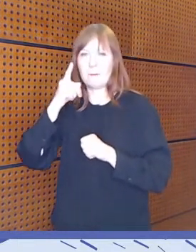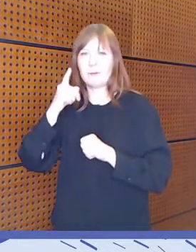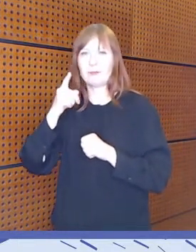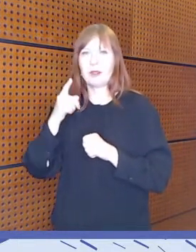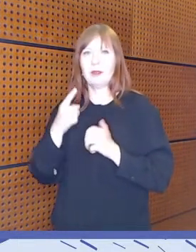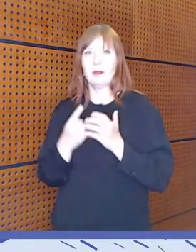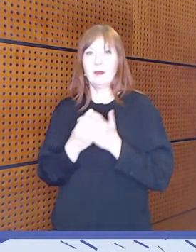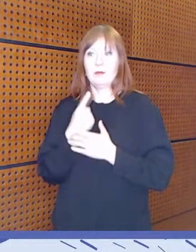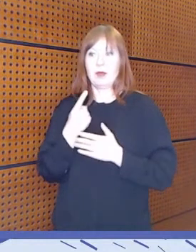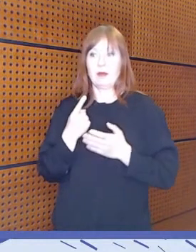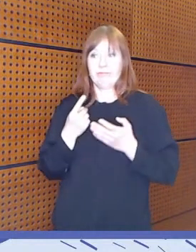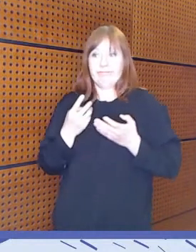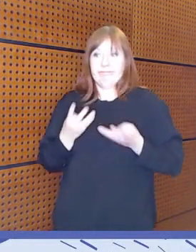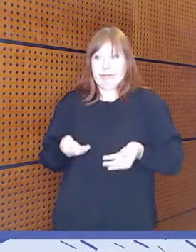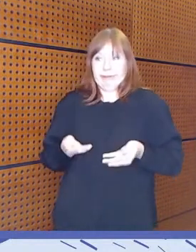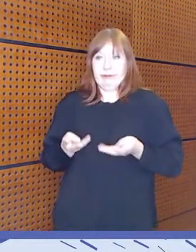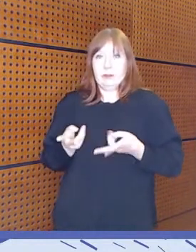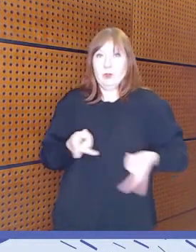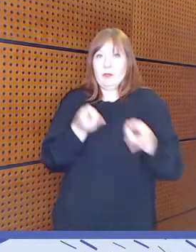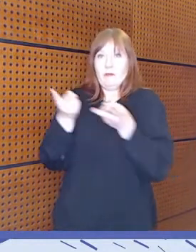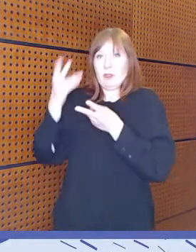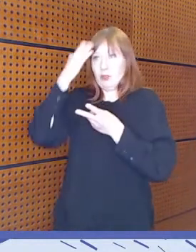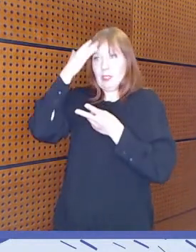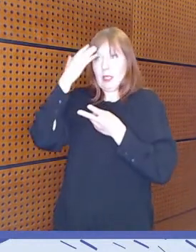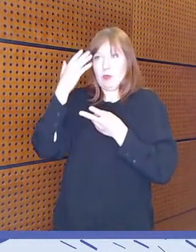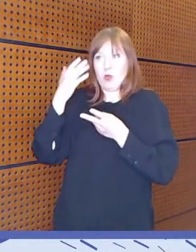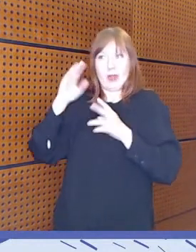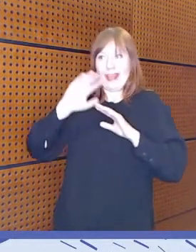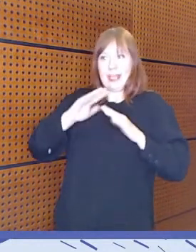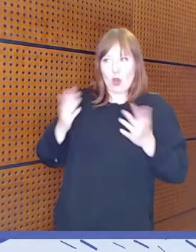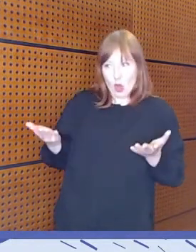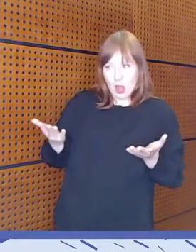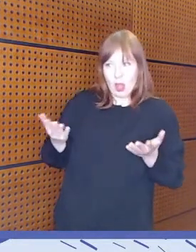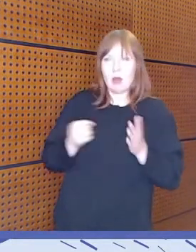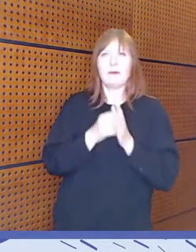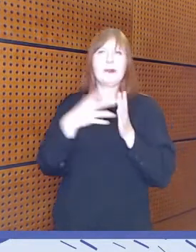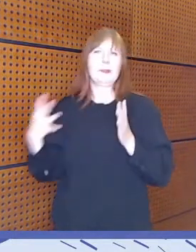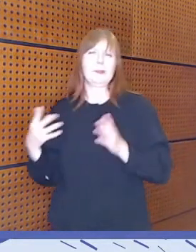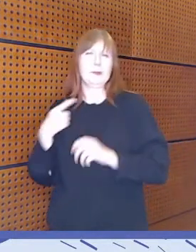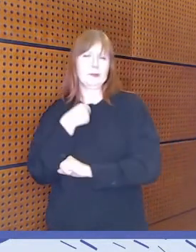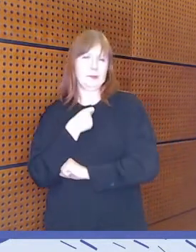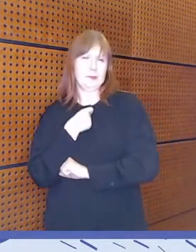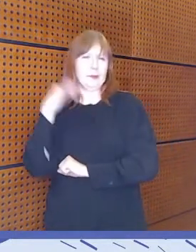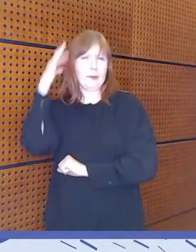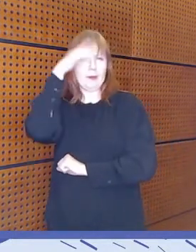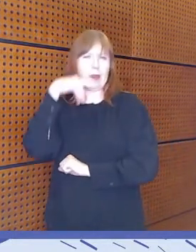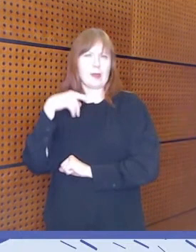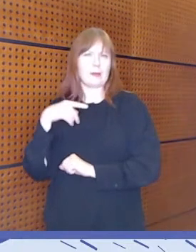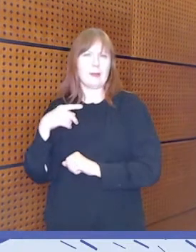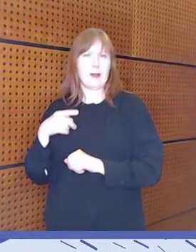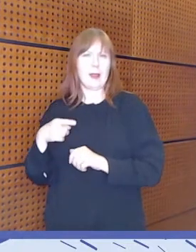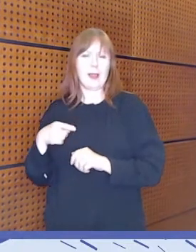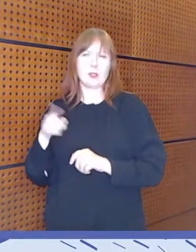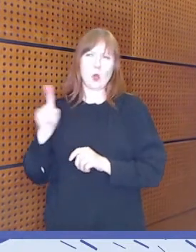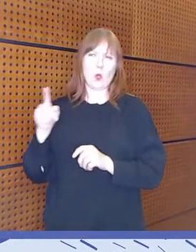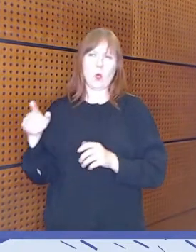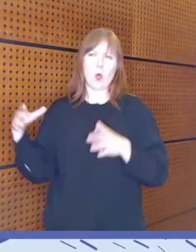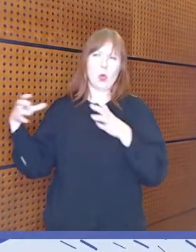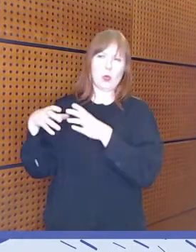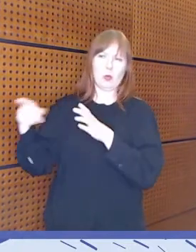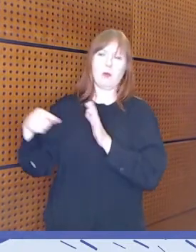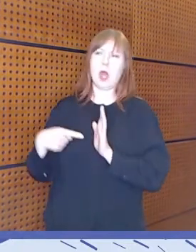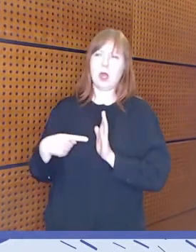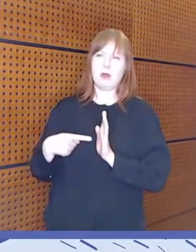siitä yhdenvertaisuustiedosta, niin se voi aiheuttaa sellaisia stereotyyppisiä näkemyksiä ja käsityksiä eri väestöryhmistä ja heidän